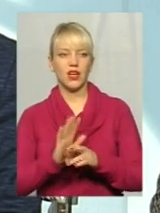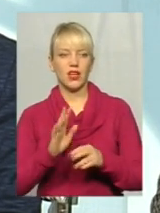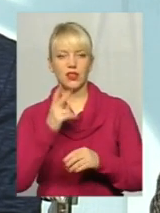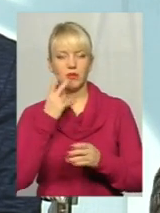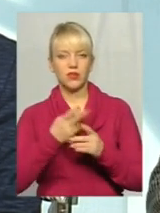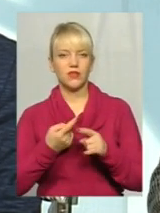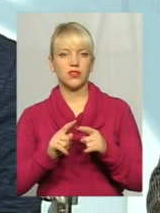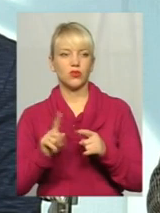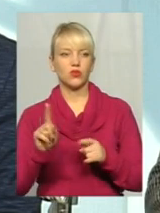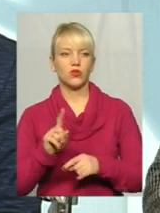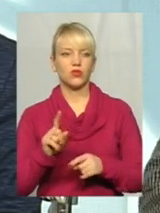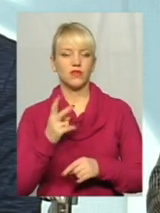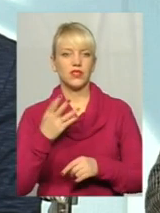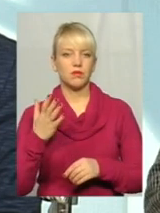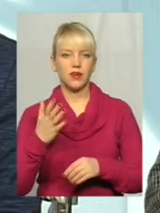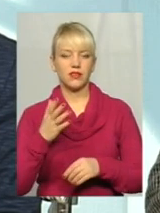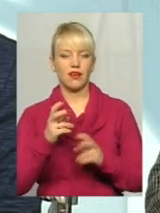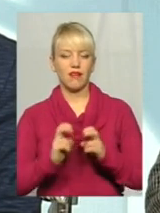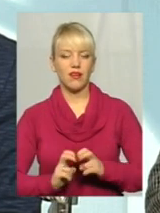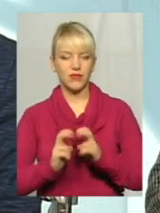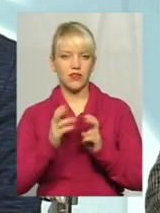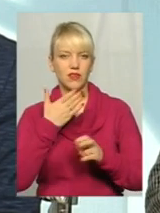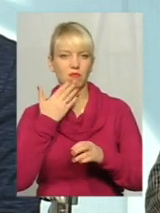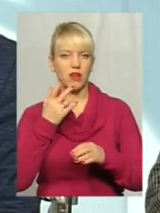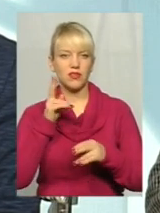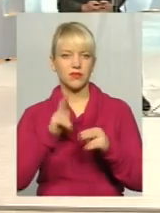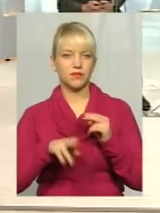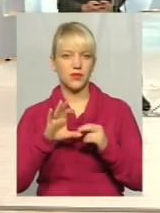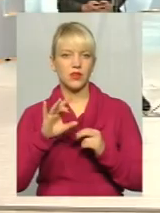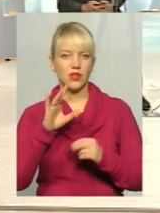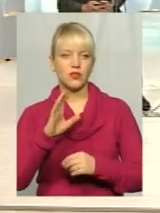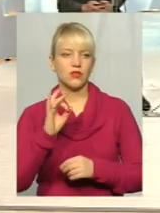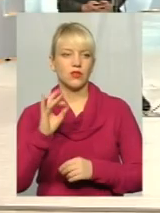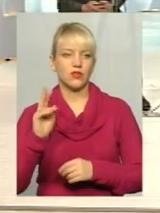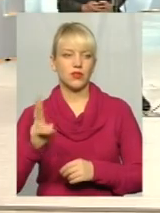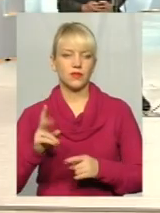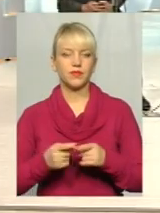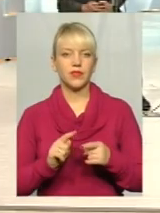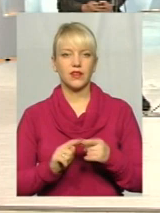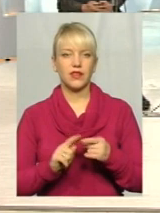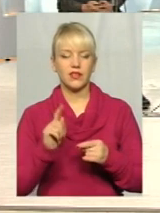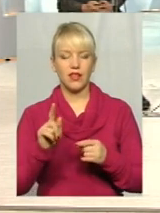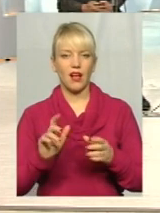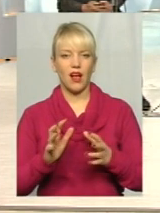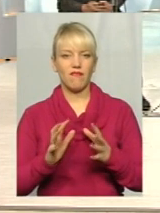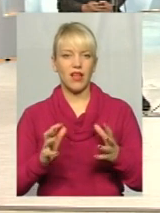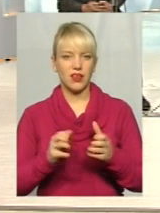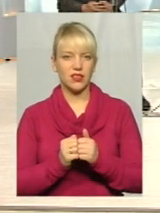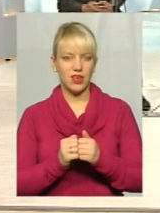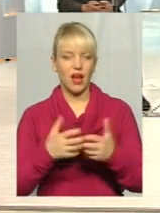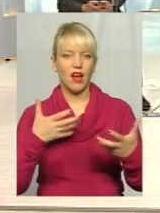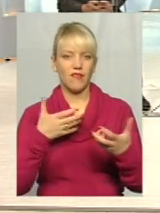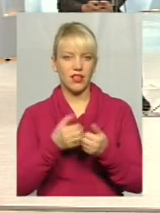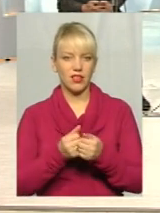не дійшли граничного терміну. Скажіть, будь ласка, а на ті аварійні випадки, тому що, ну і в